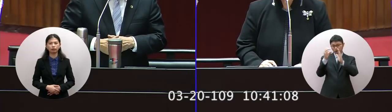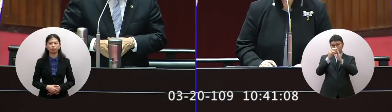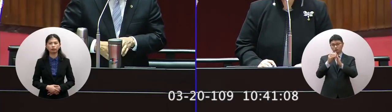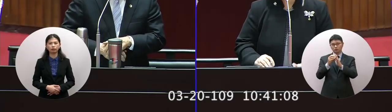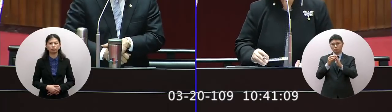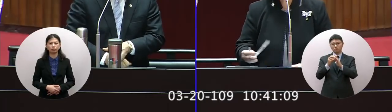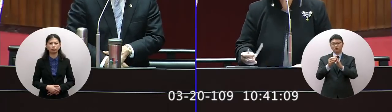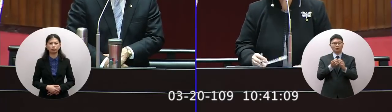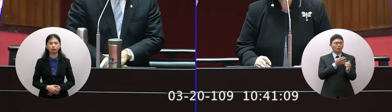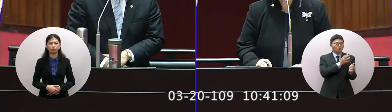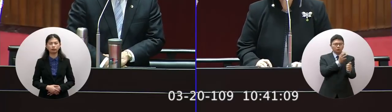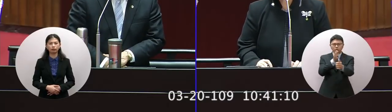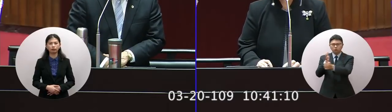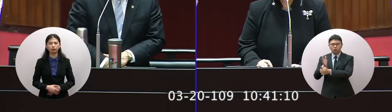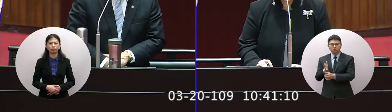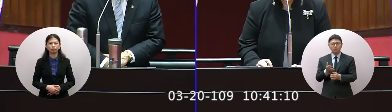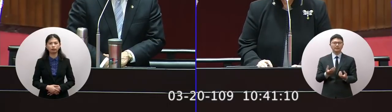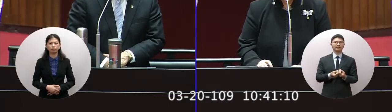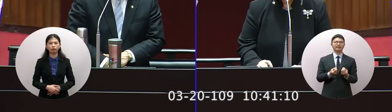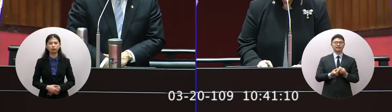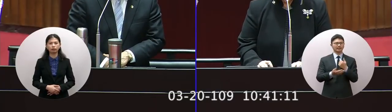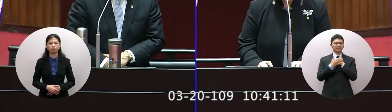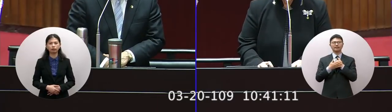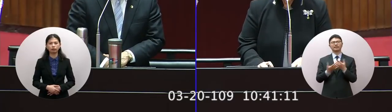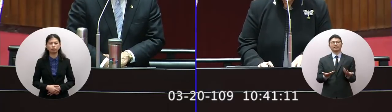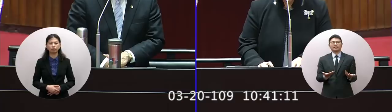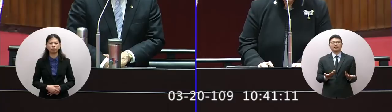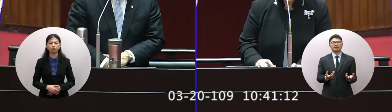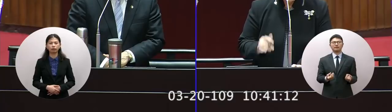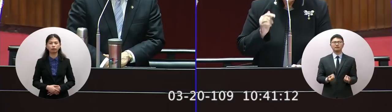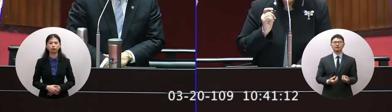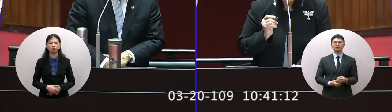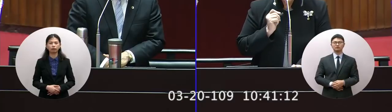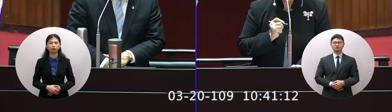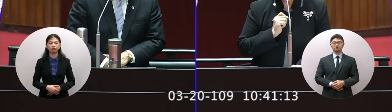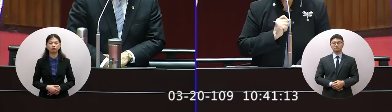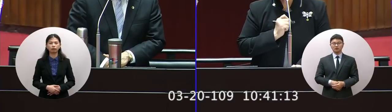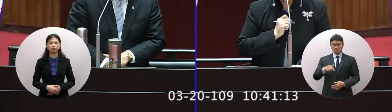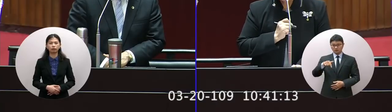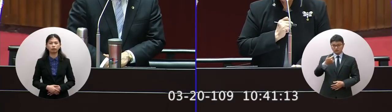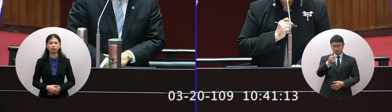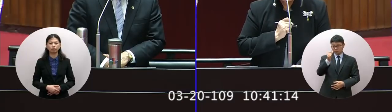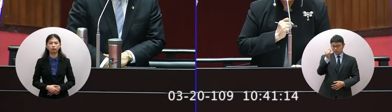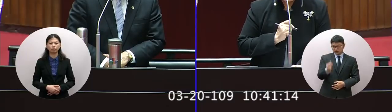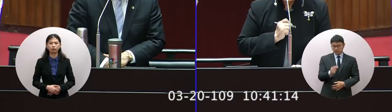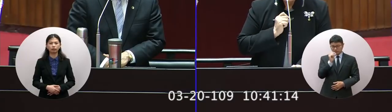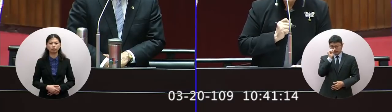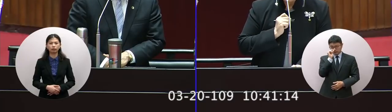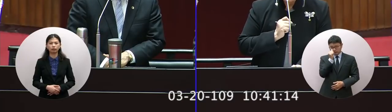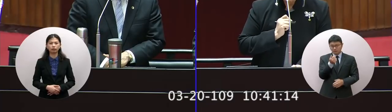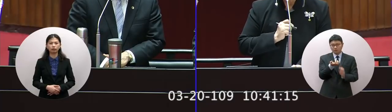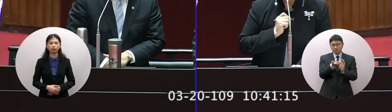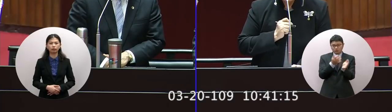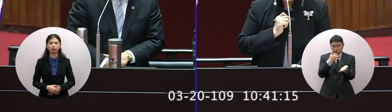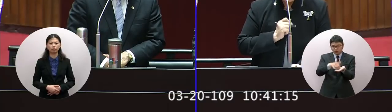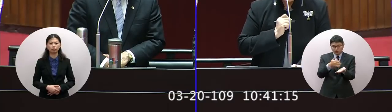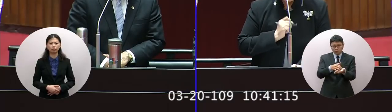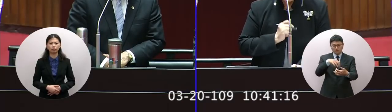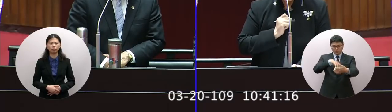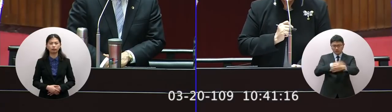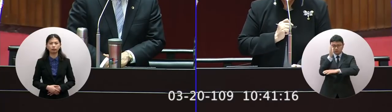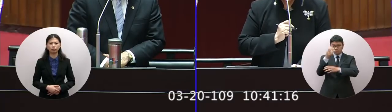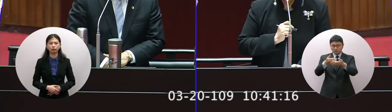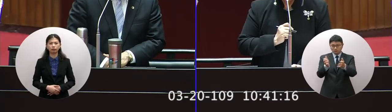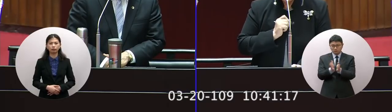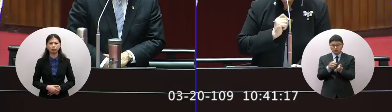年也無法可解一定有有那六百億的紓困特別預算其中內政府被編了